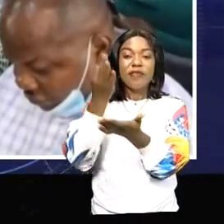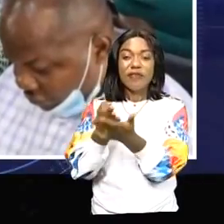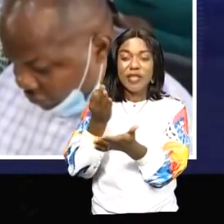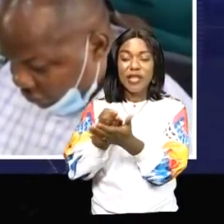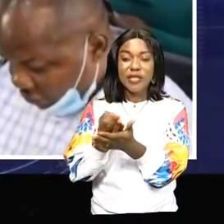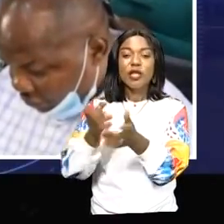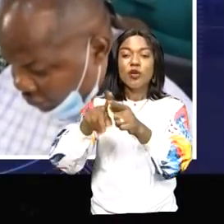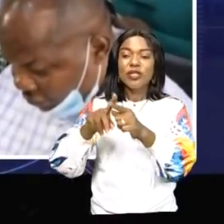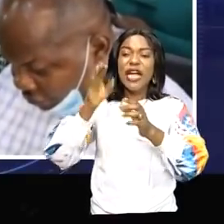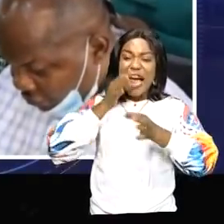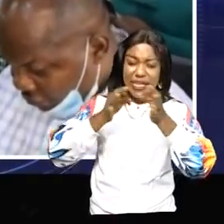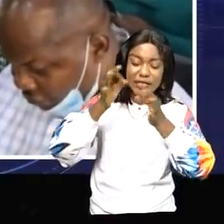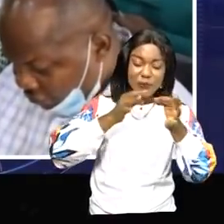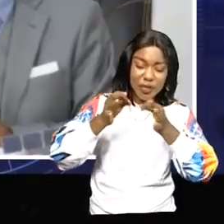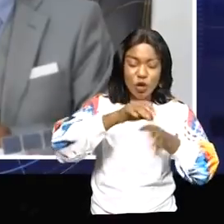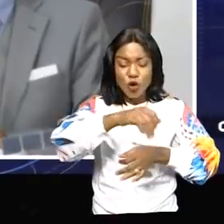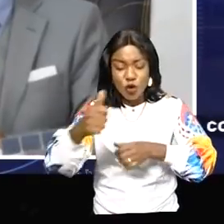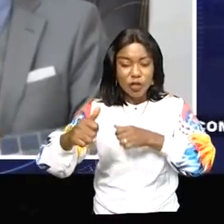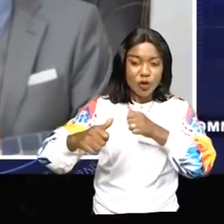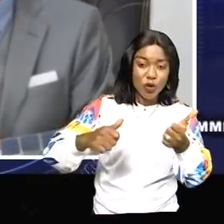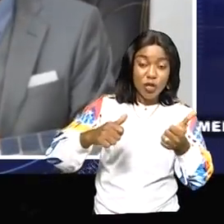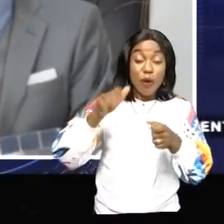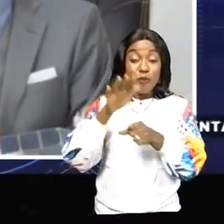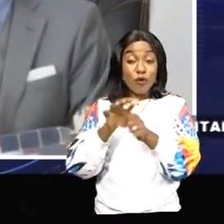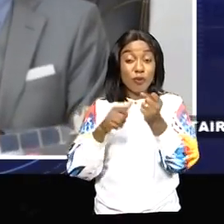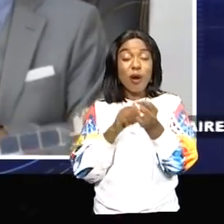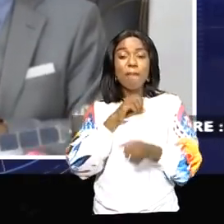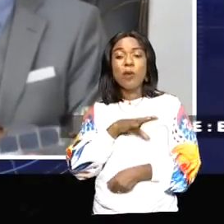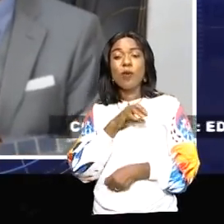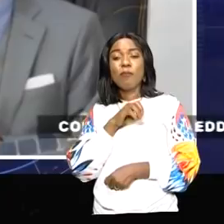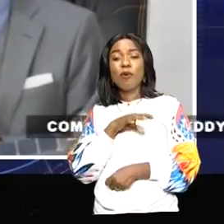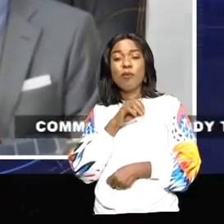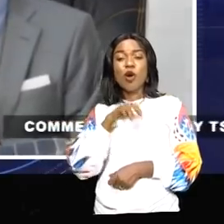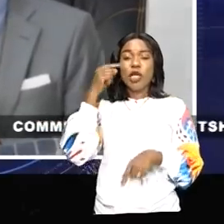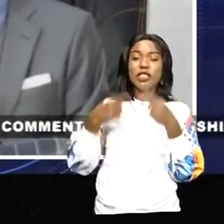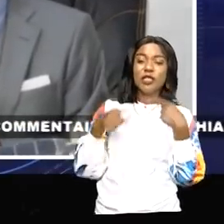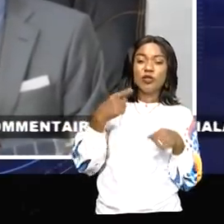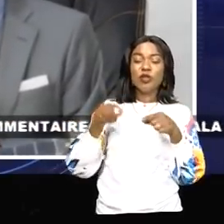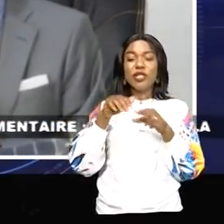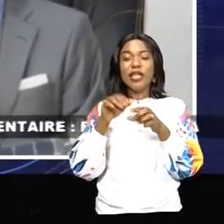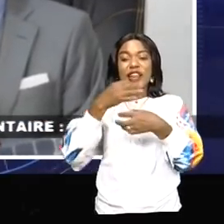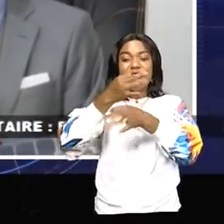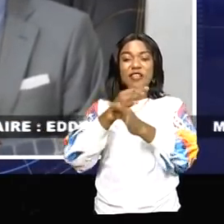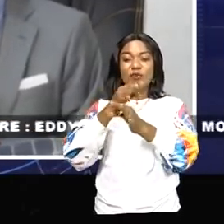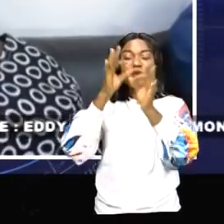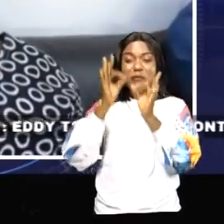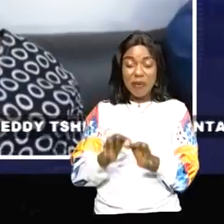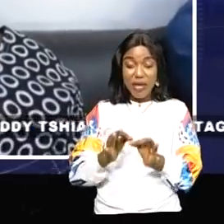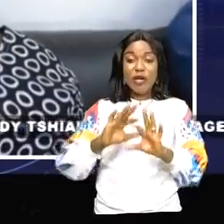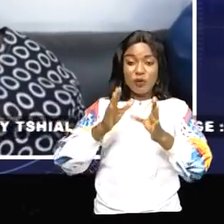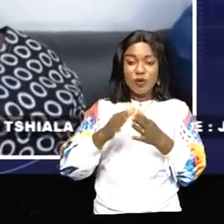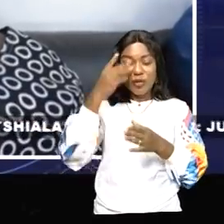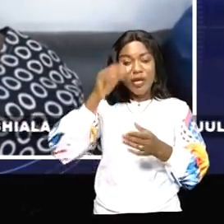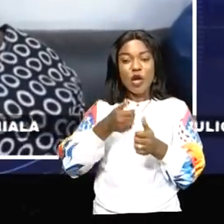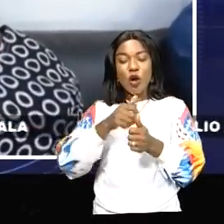donnent des tournées à plusieurs. D'autres, les cœurs battent la chamade et la polémique enflaient sur les réseaux sociaux. Mais du moins, les déniers publics peuvent être